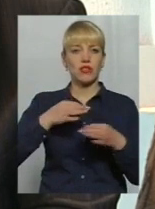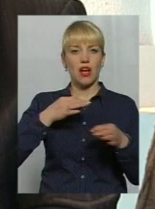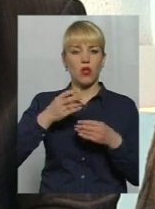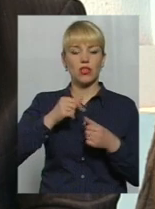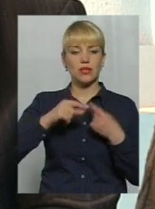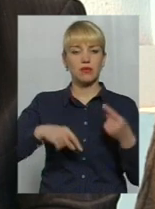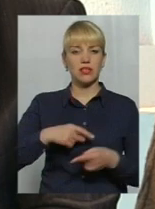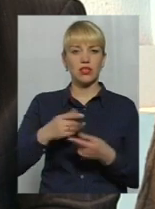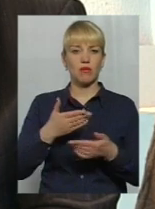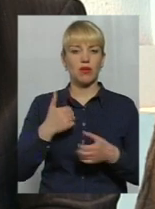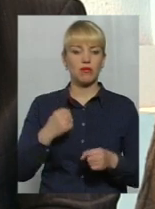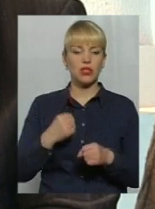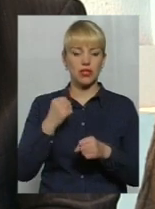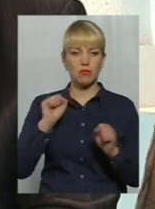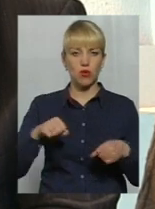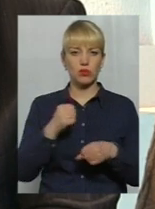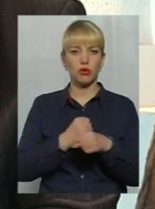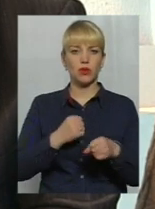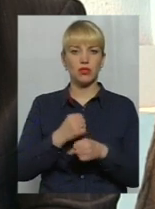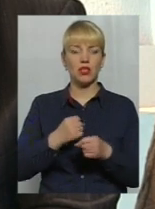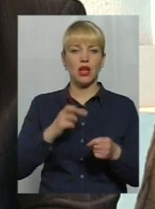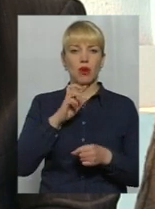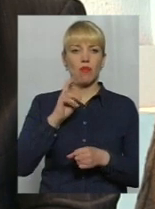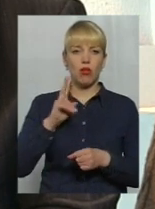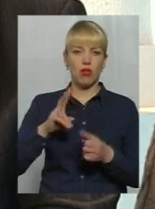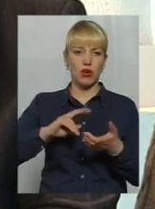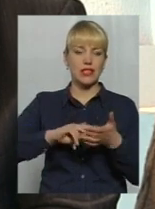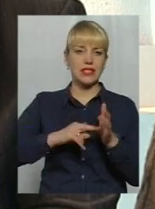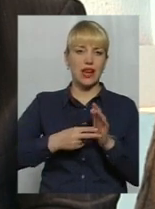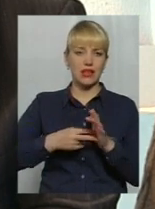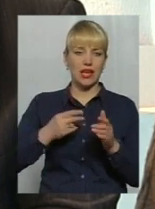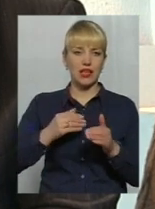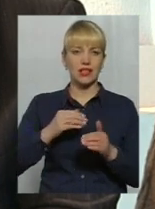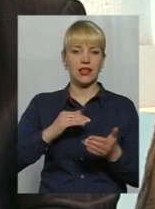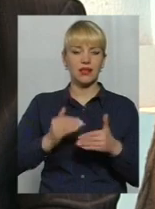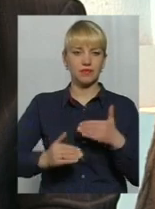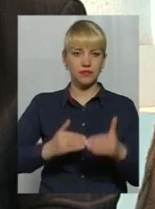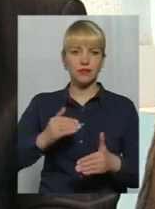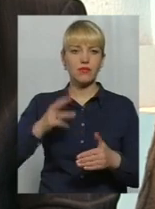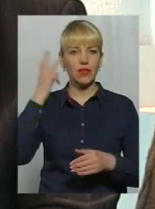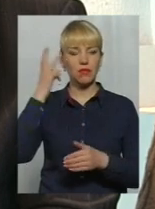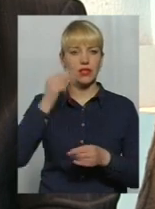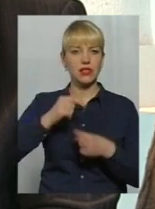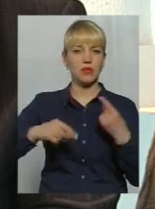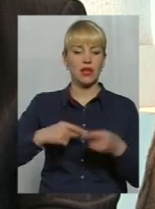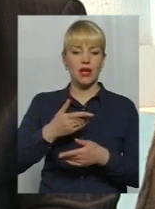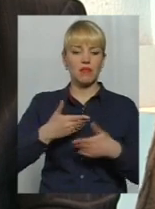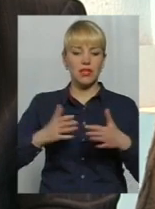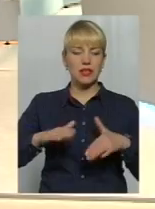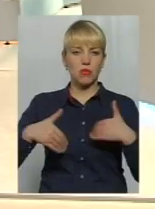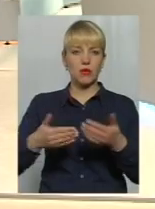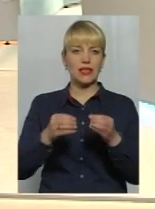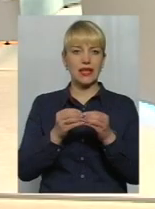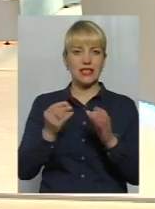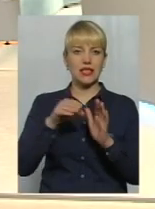допрацювати саме блок стратегії, як Хмельницьке місто-підприємець. Ми запропонували свого боку 10 інвестиційних проєктів,